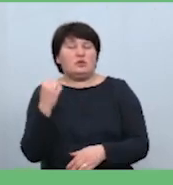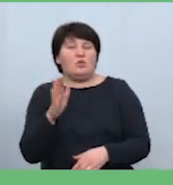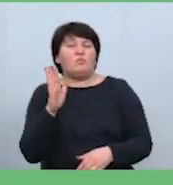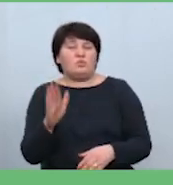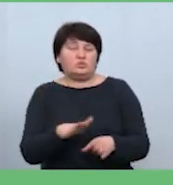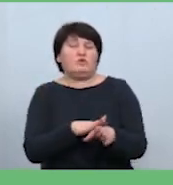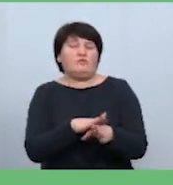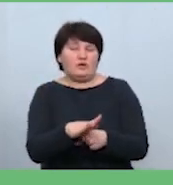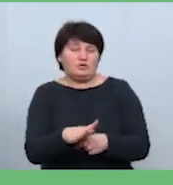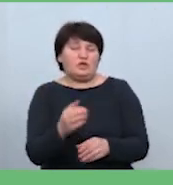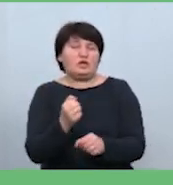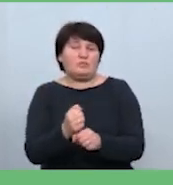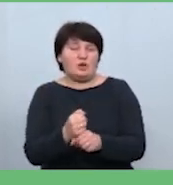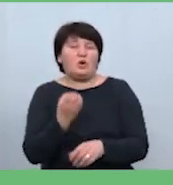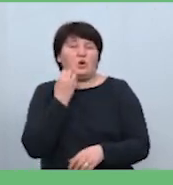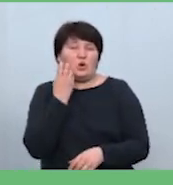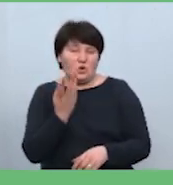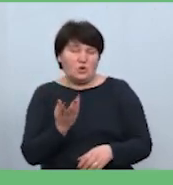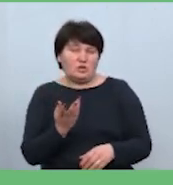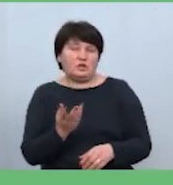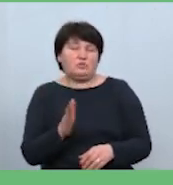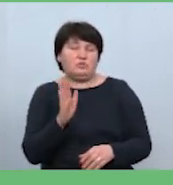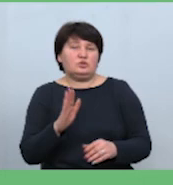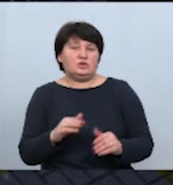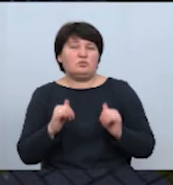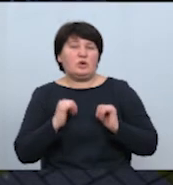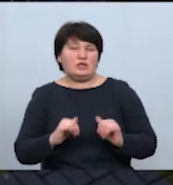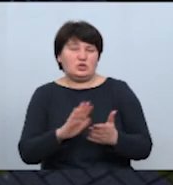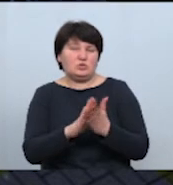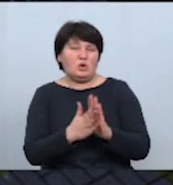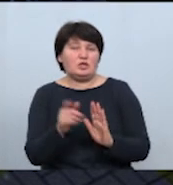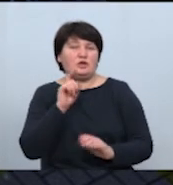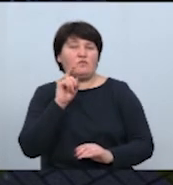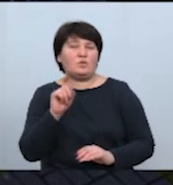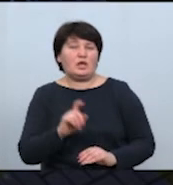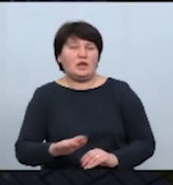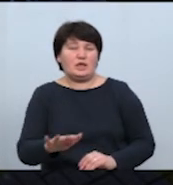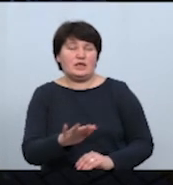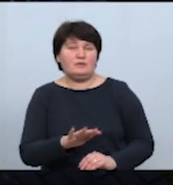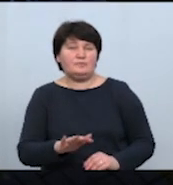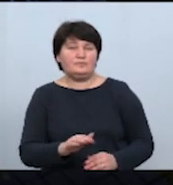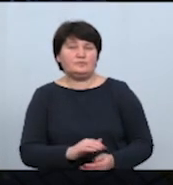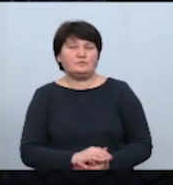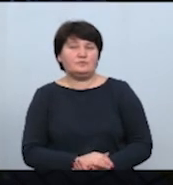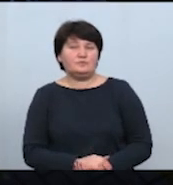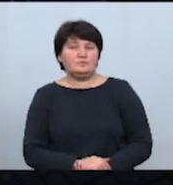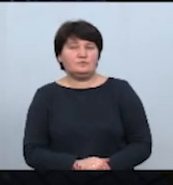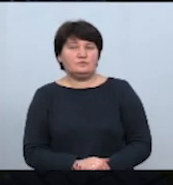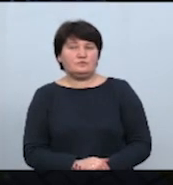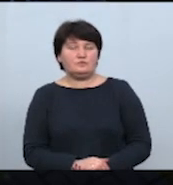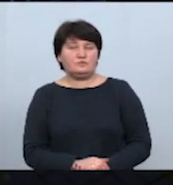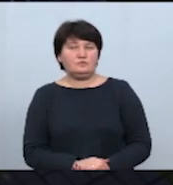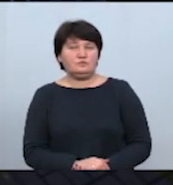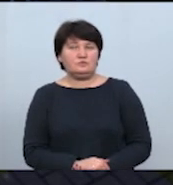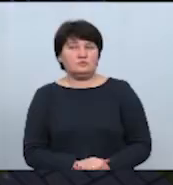їх реалізують тоді, коли трошки буде спокійніша ситуація в Україні. Оксана Василик, Олег Головашкін, новини на Суспільному,